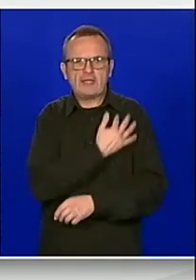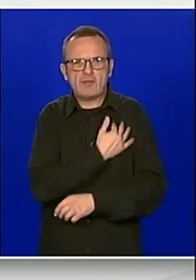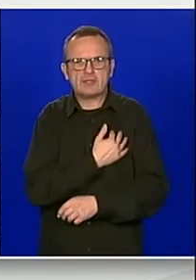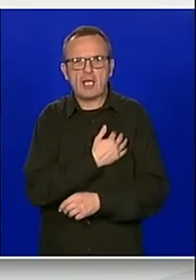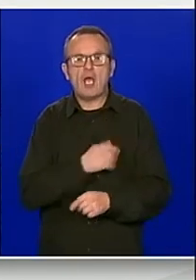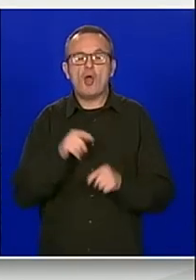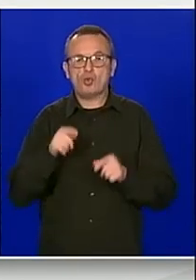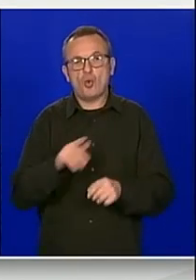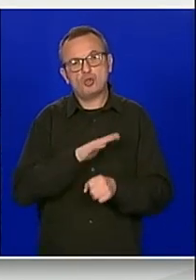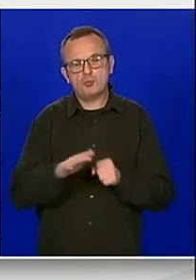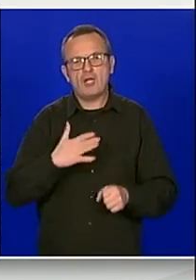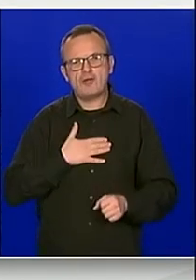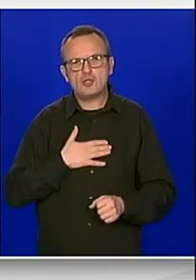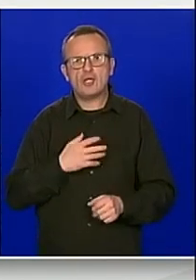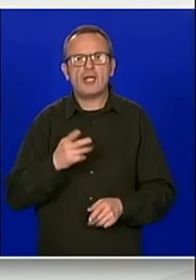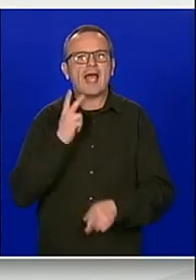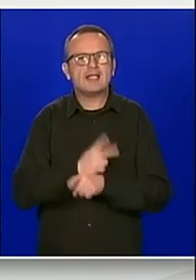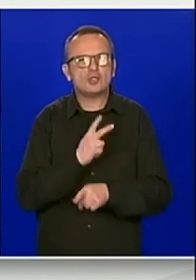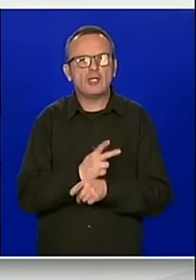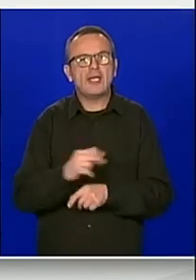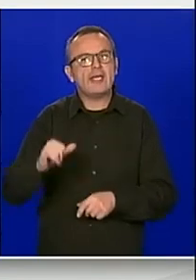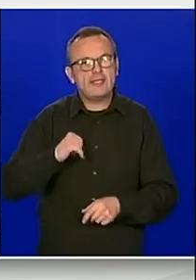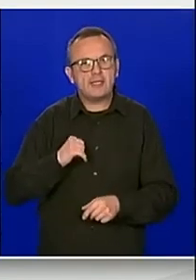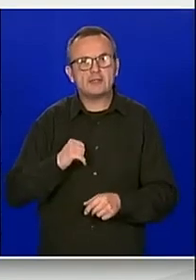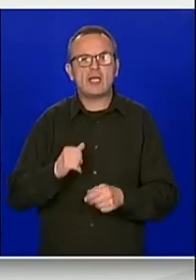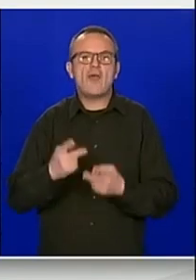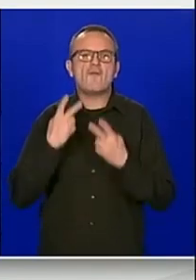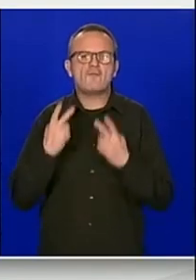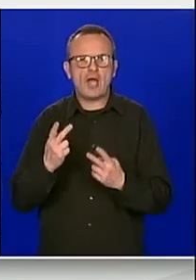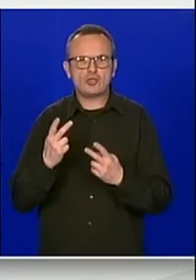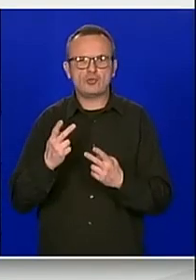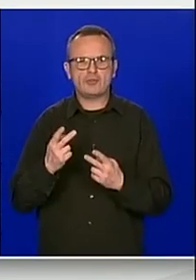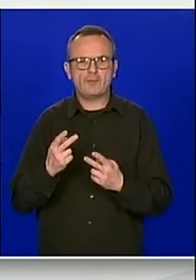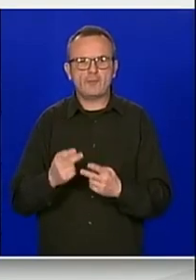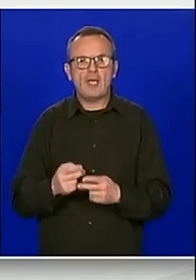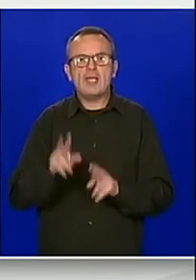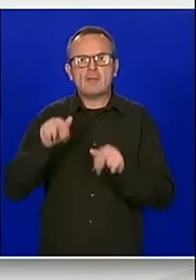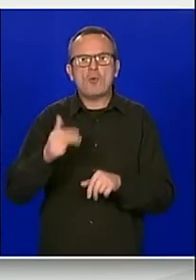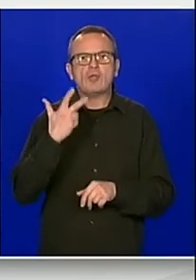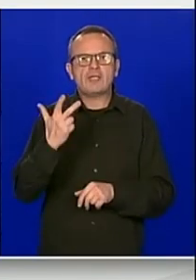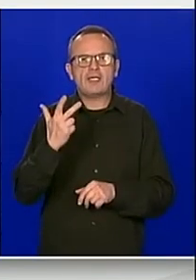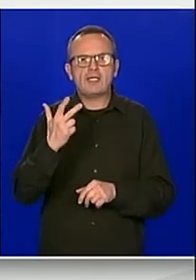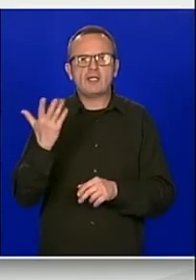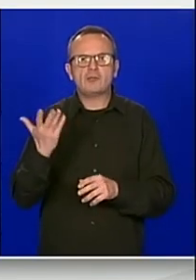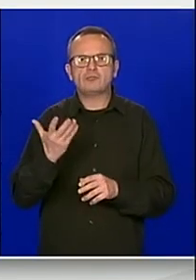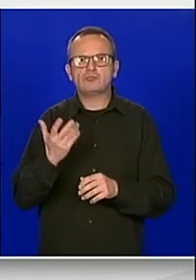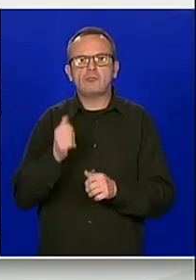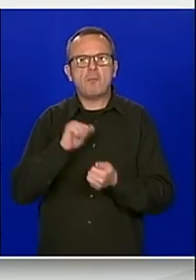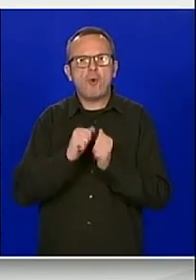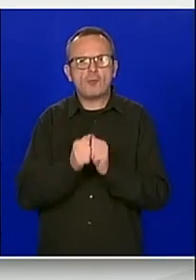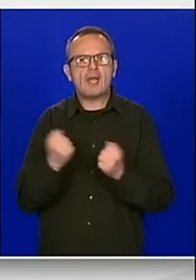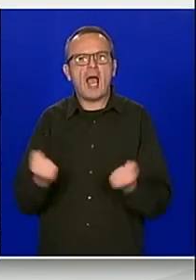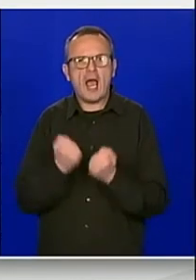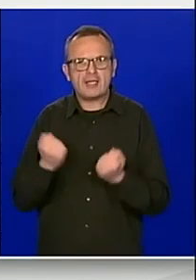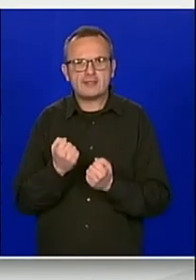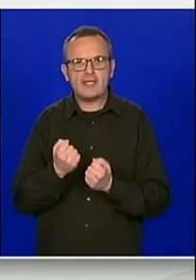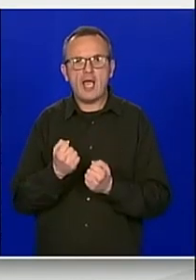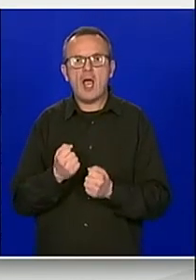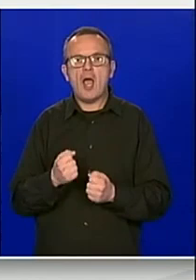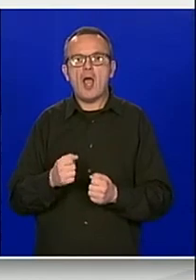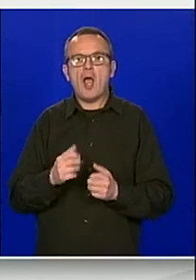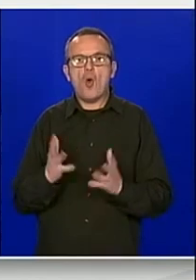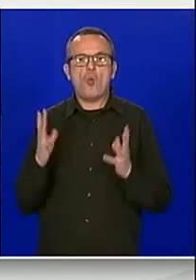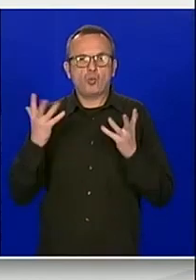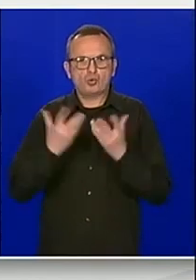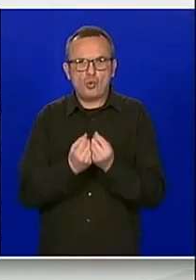nacionalnih interesa i vanjsko-političkih prioriteta. To je jedna od tri omisija Hrvatske vojske, koja je trenutno sudjeluje u devet operacija,